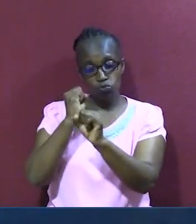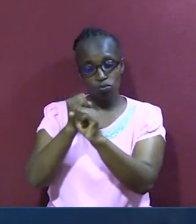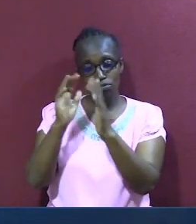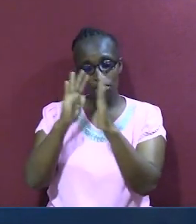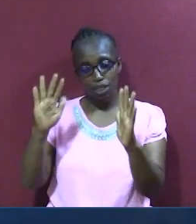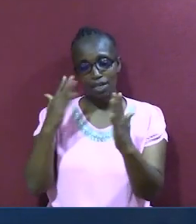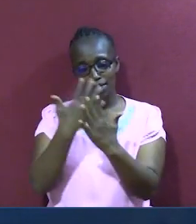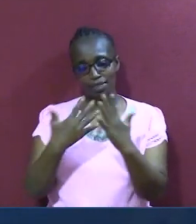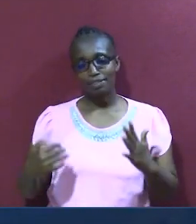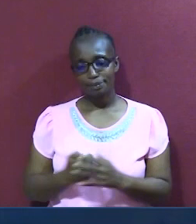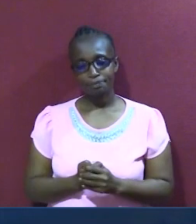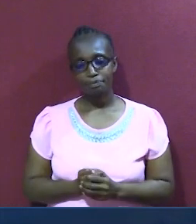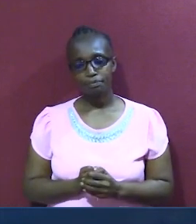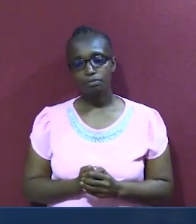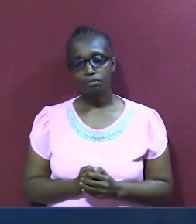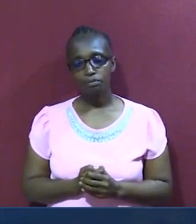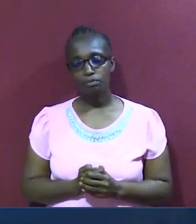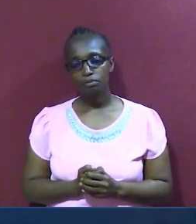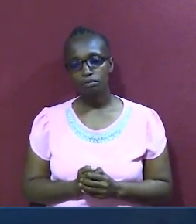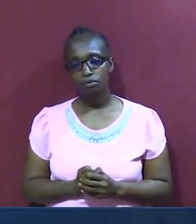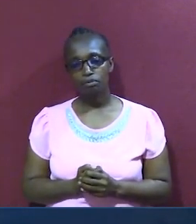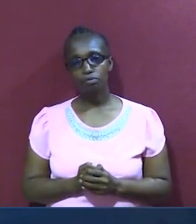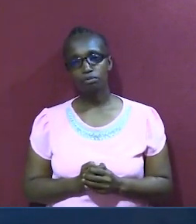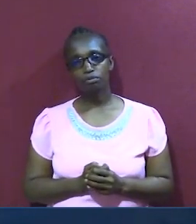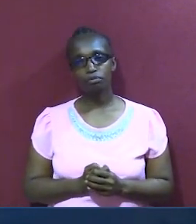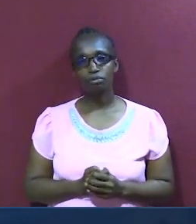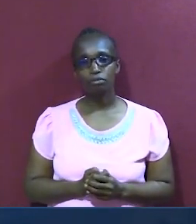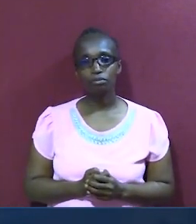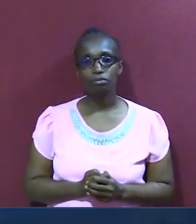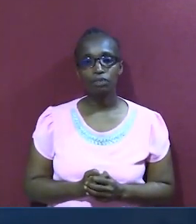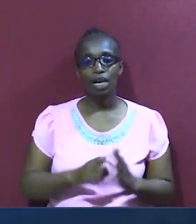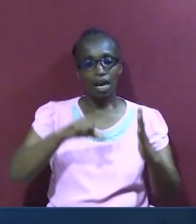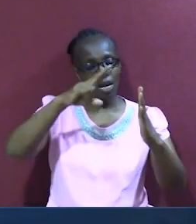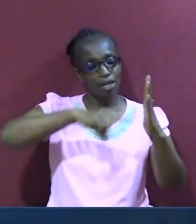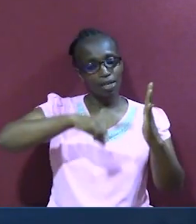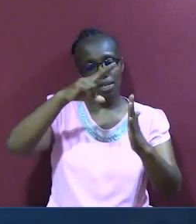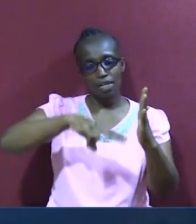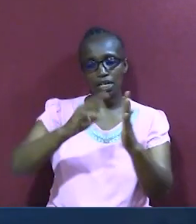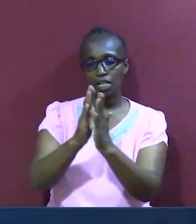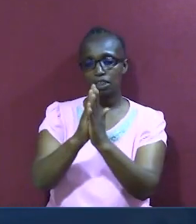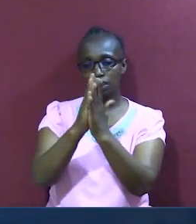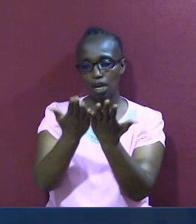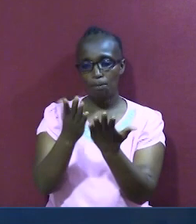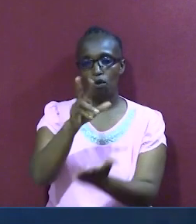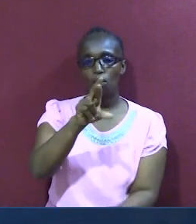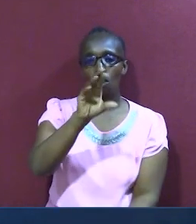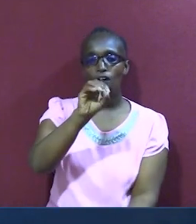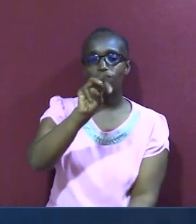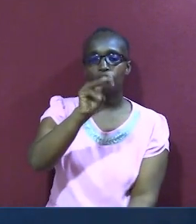Tunabu soma kitabu chawaromi, sura ya kumbi na mbili,